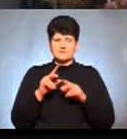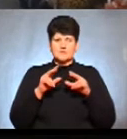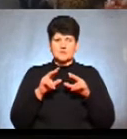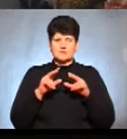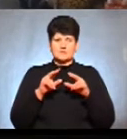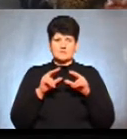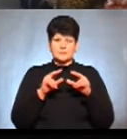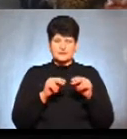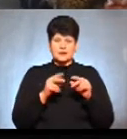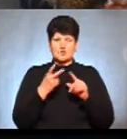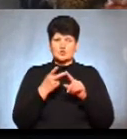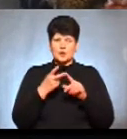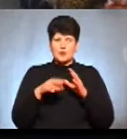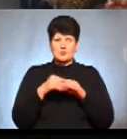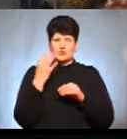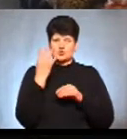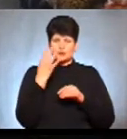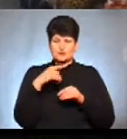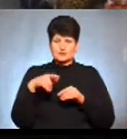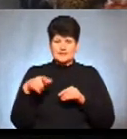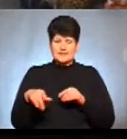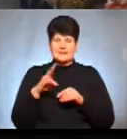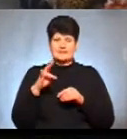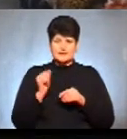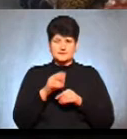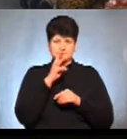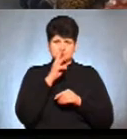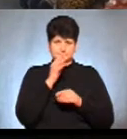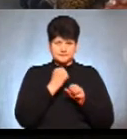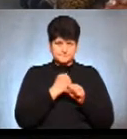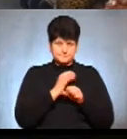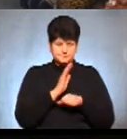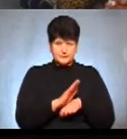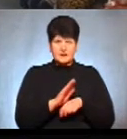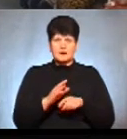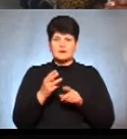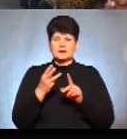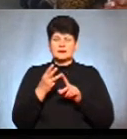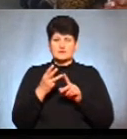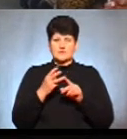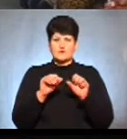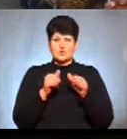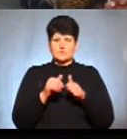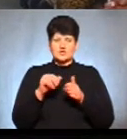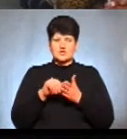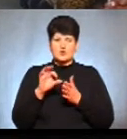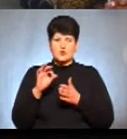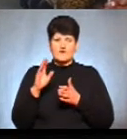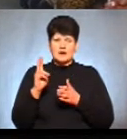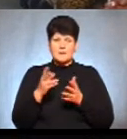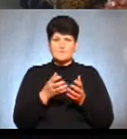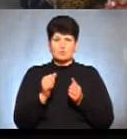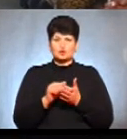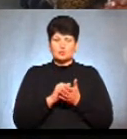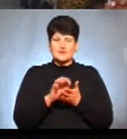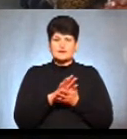Друге – це обирання чотири осіб на звільненій основі. Третє – про обноваження членів ОВК щодо прийому документів